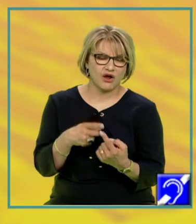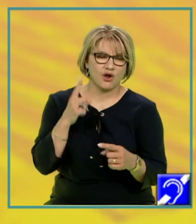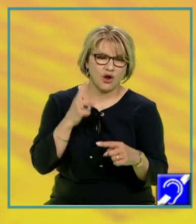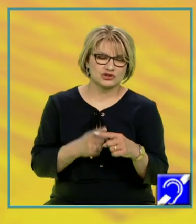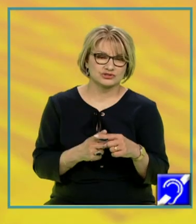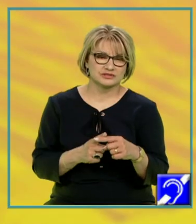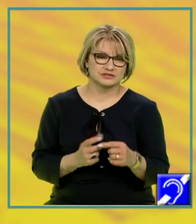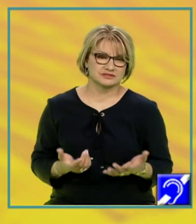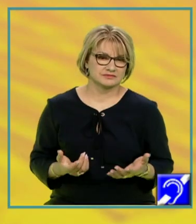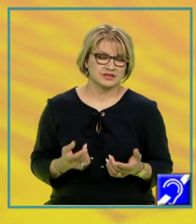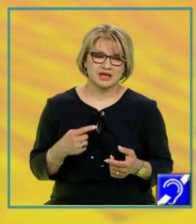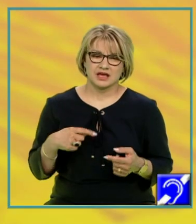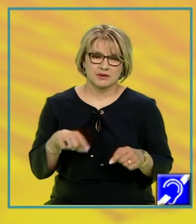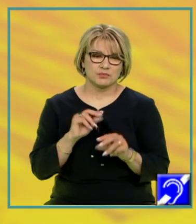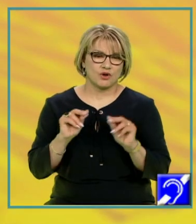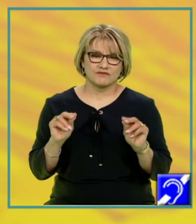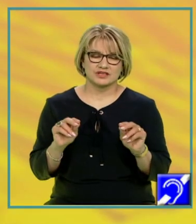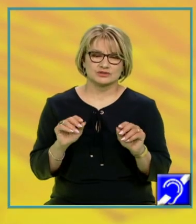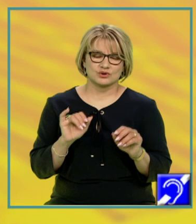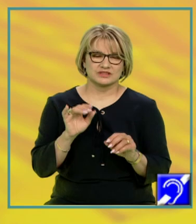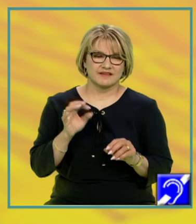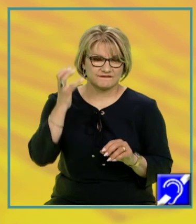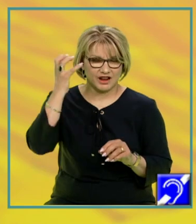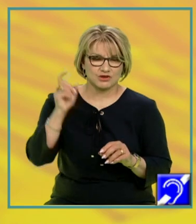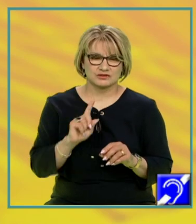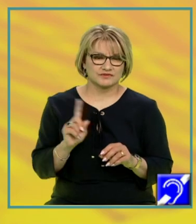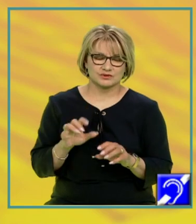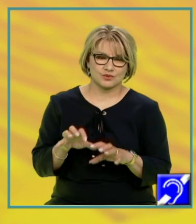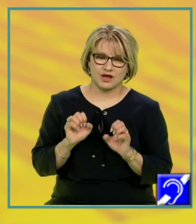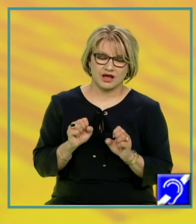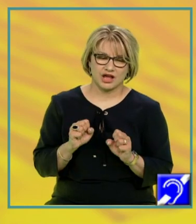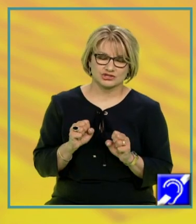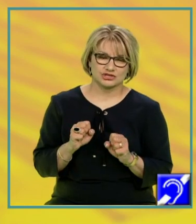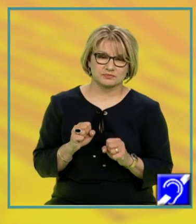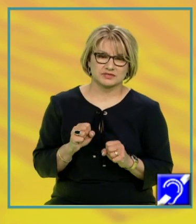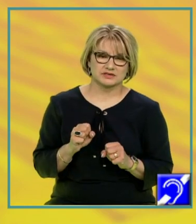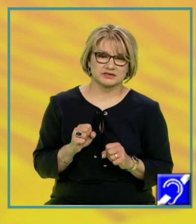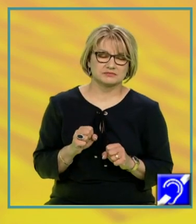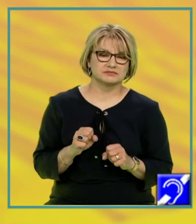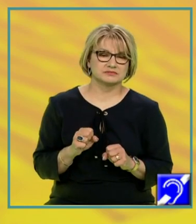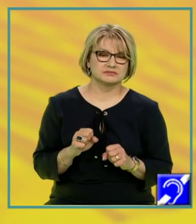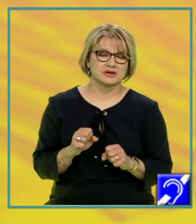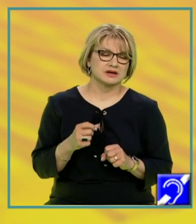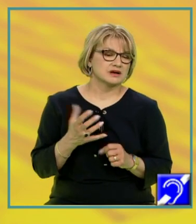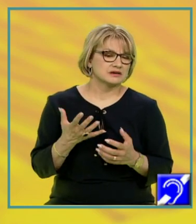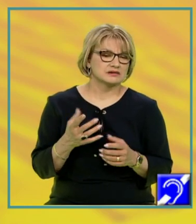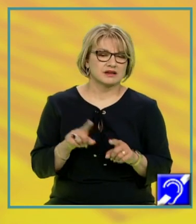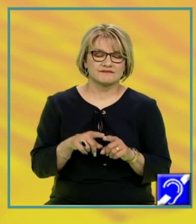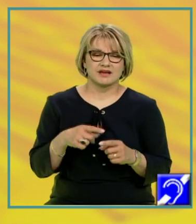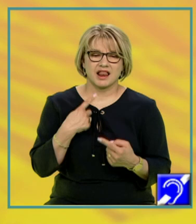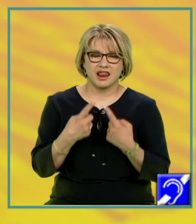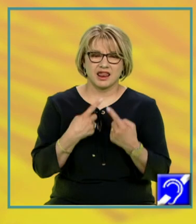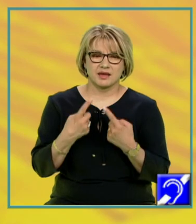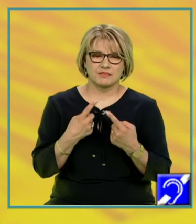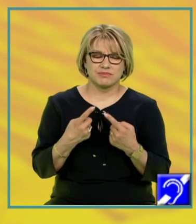Nu apreciem noi profesorii de filozofie, niciun corector nu va aprecia în primul rând vreun fel de limbaj